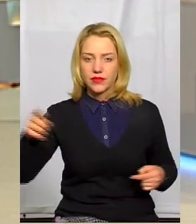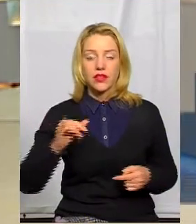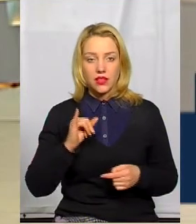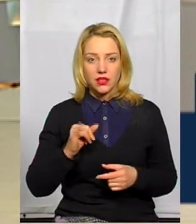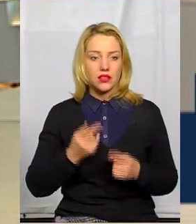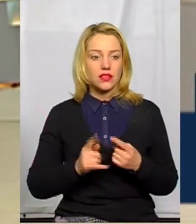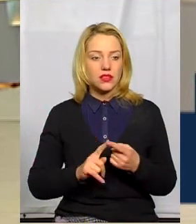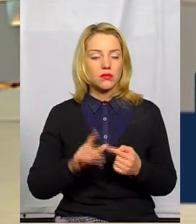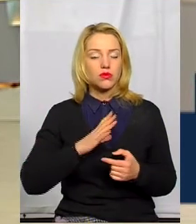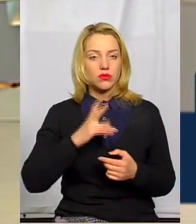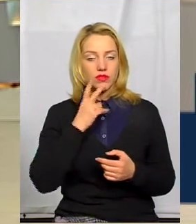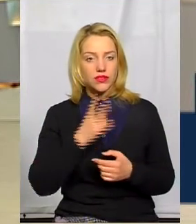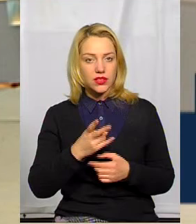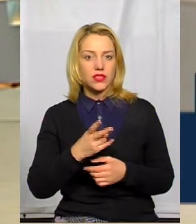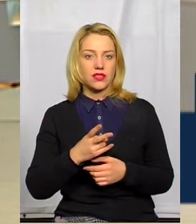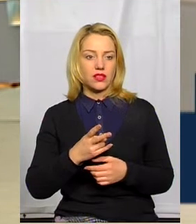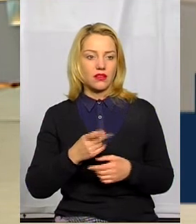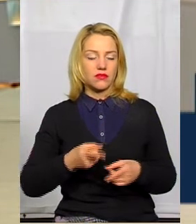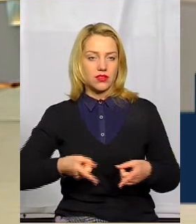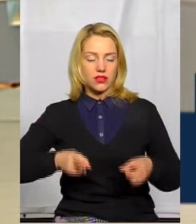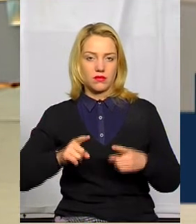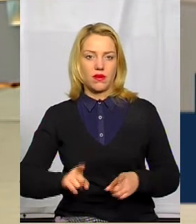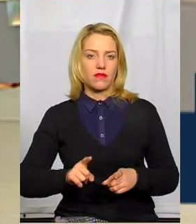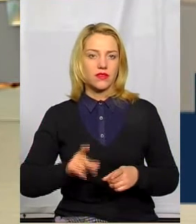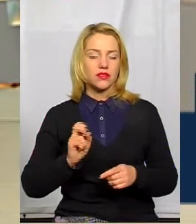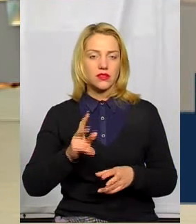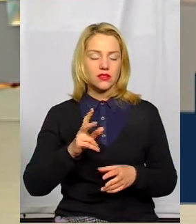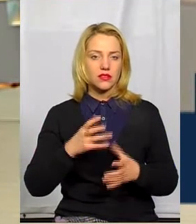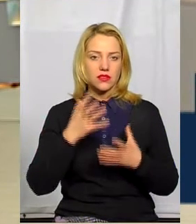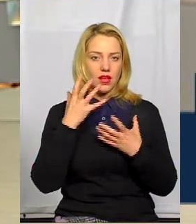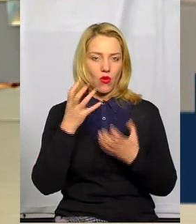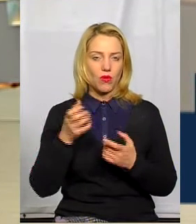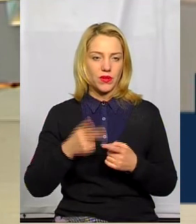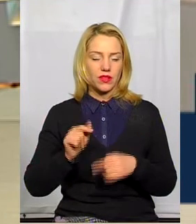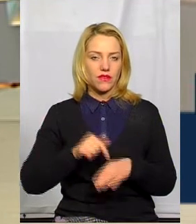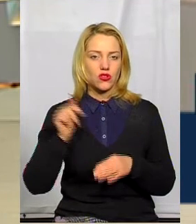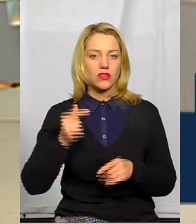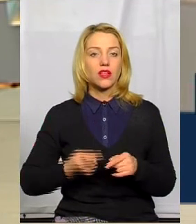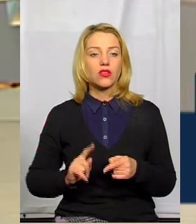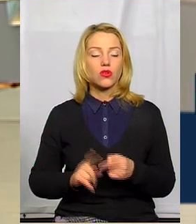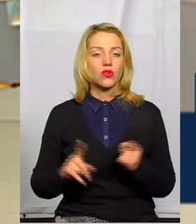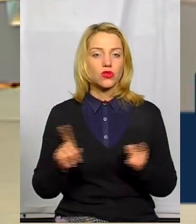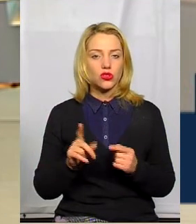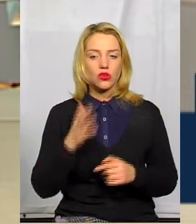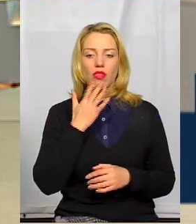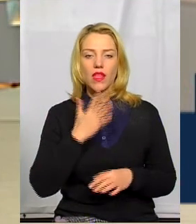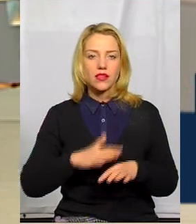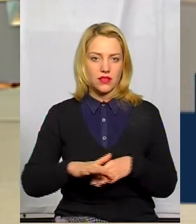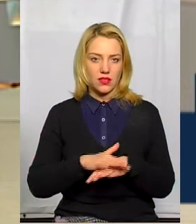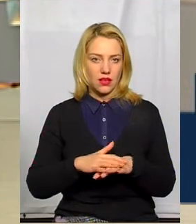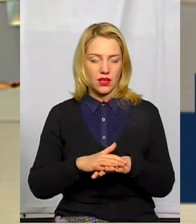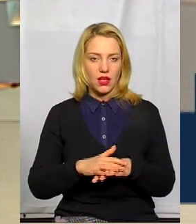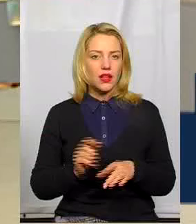І на це було дивитися, ну, це справді було якесь захоплення і відчуття того, що нація,